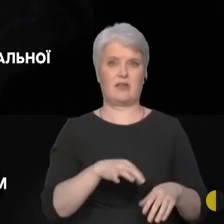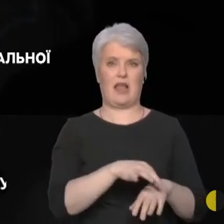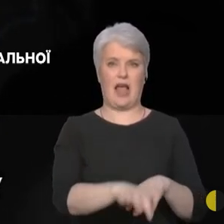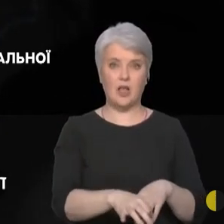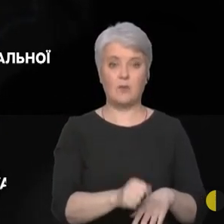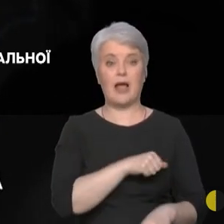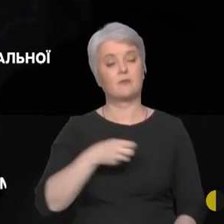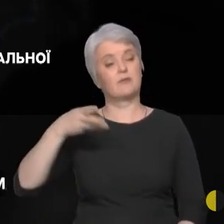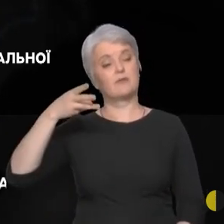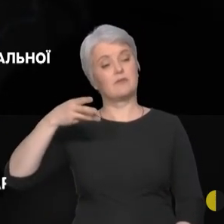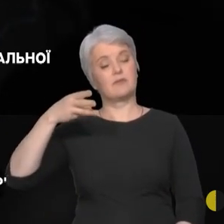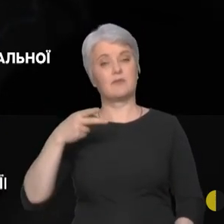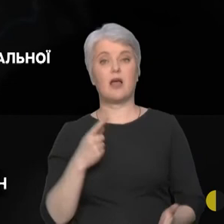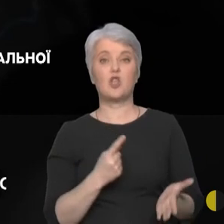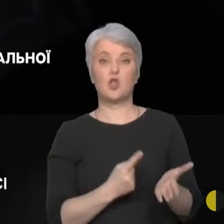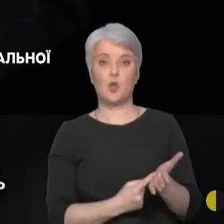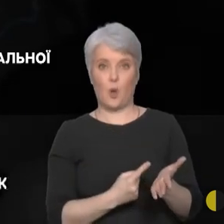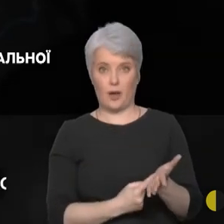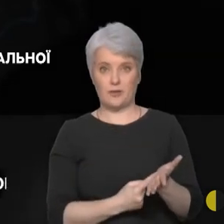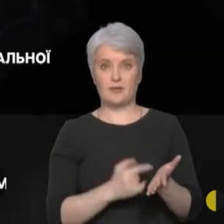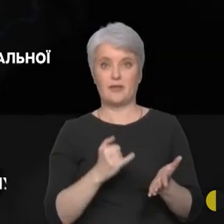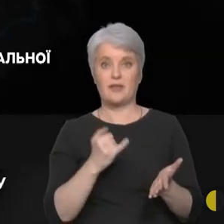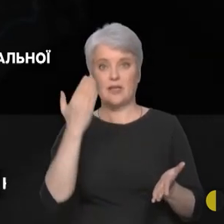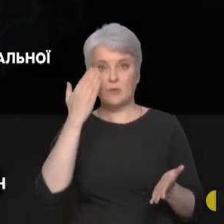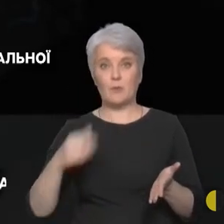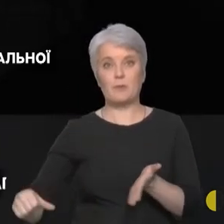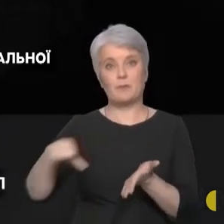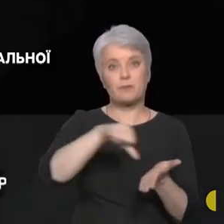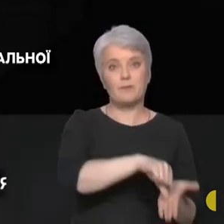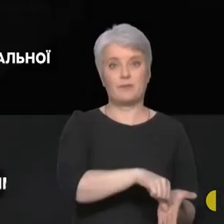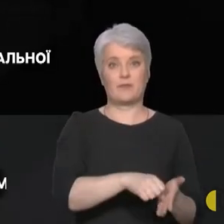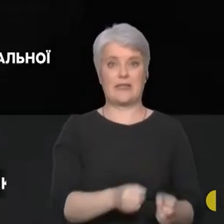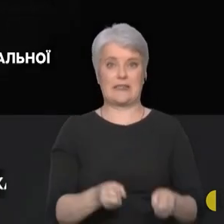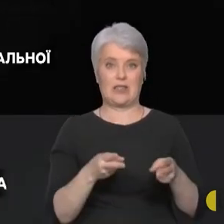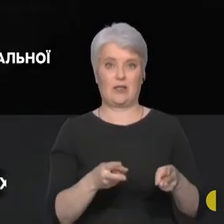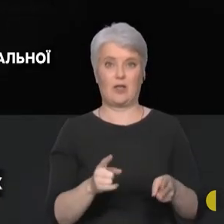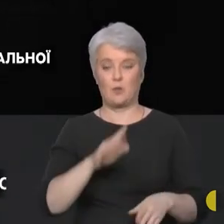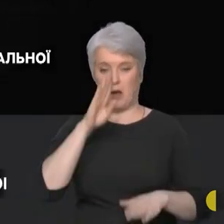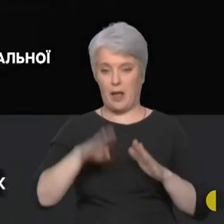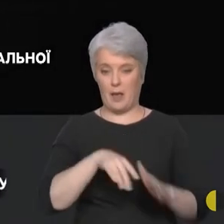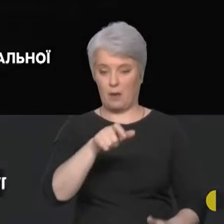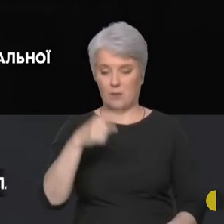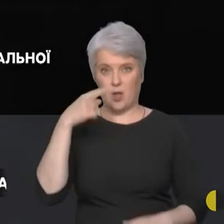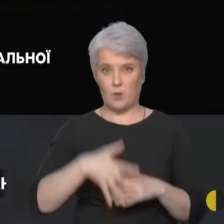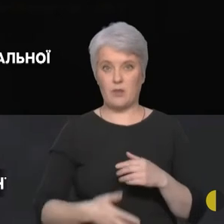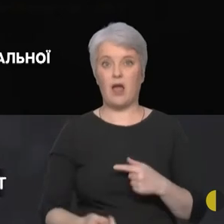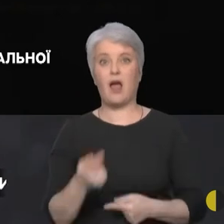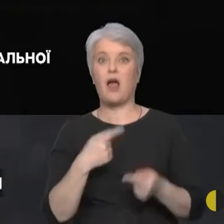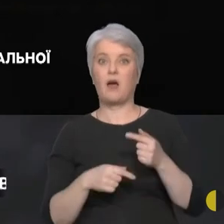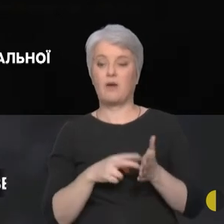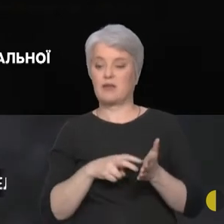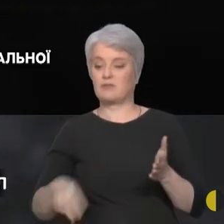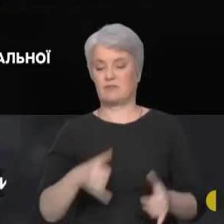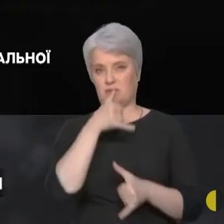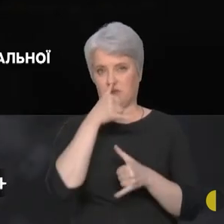телефон як доказ і елемент пов'язання кров'ю та злочином, щоб підлеглі розуміли, що шляху назад для них вже немає.